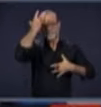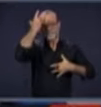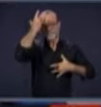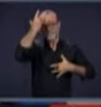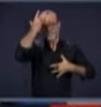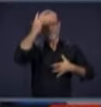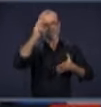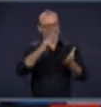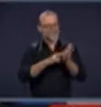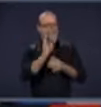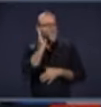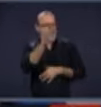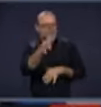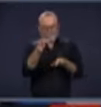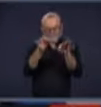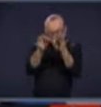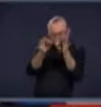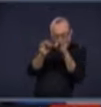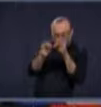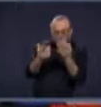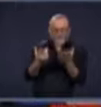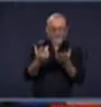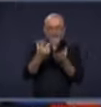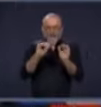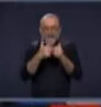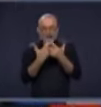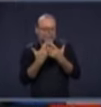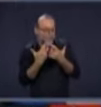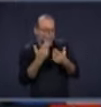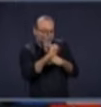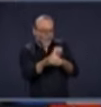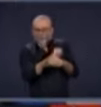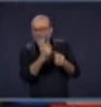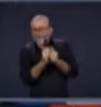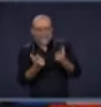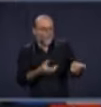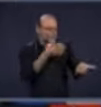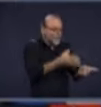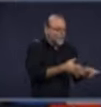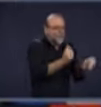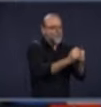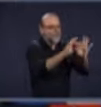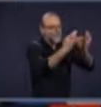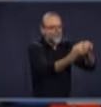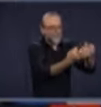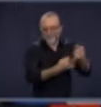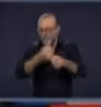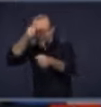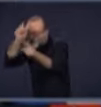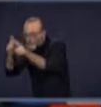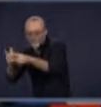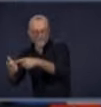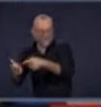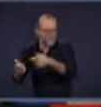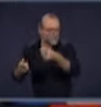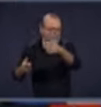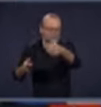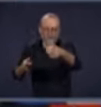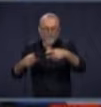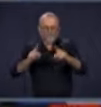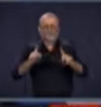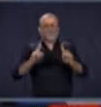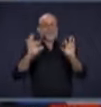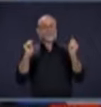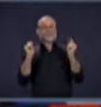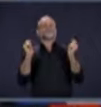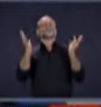Nous voulons pouvoir expliquer ce que cela signifie, par exemple, pour la grand-maman avec sa famille, entre les frères et